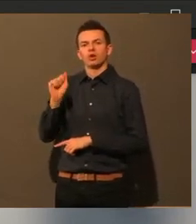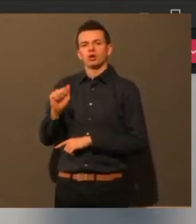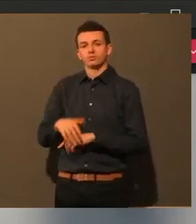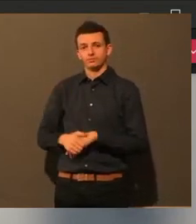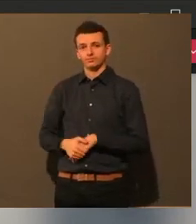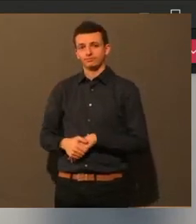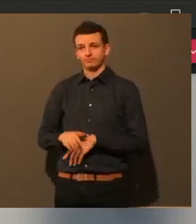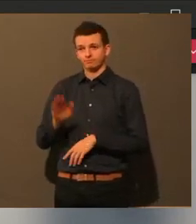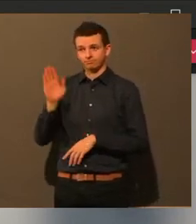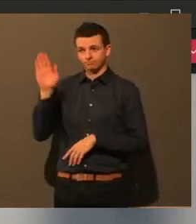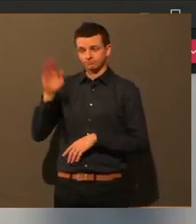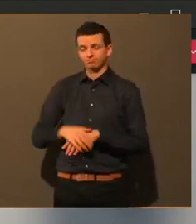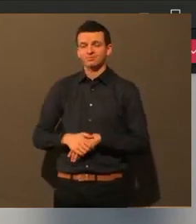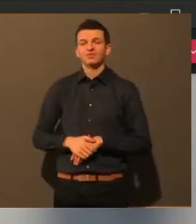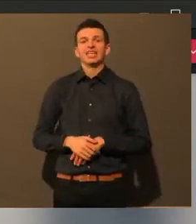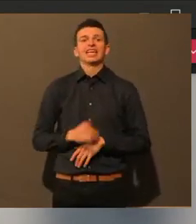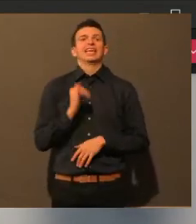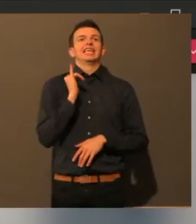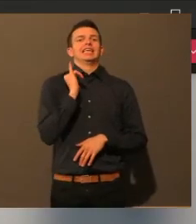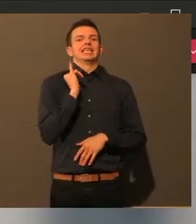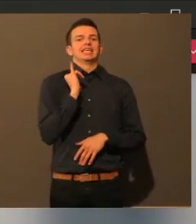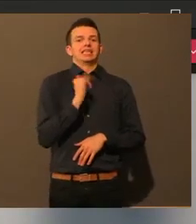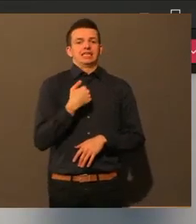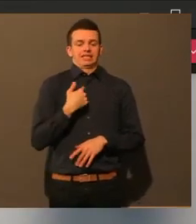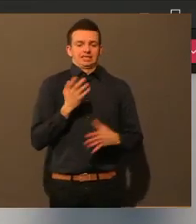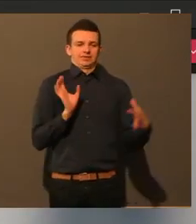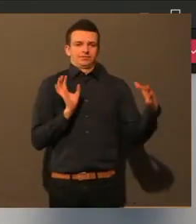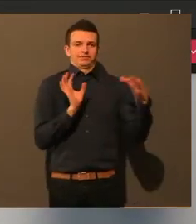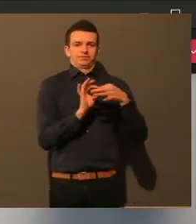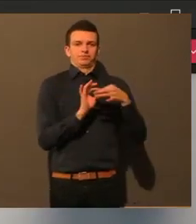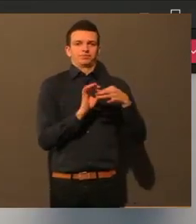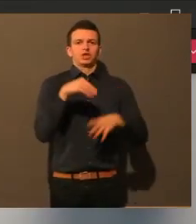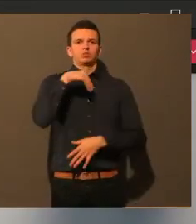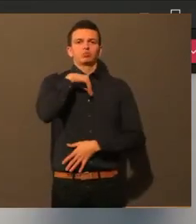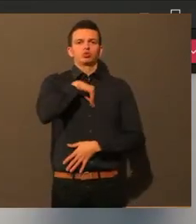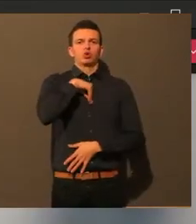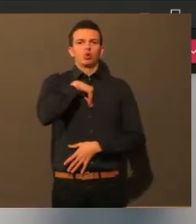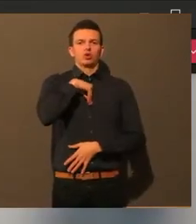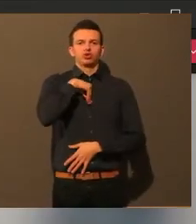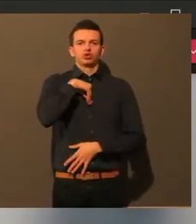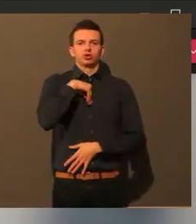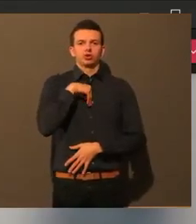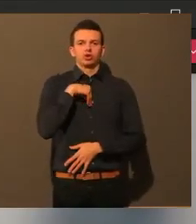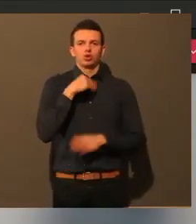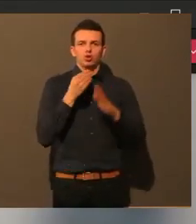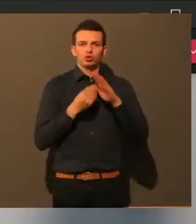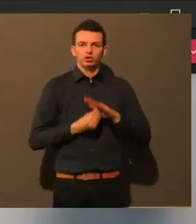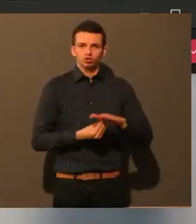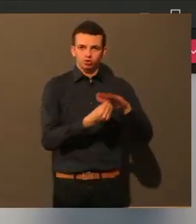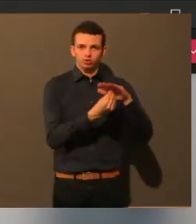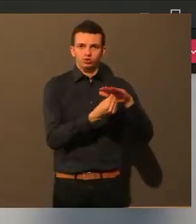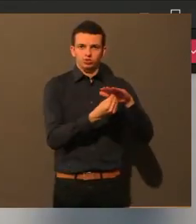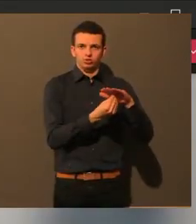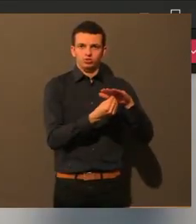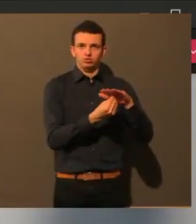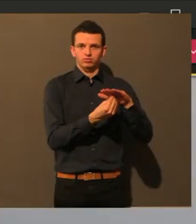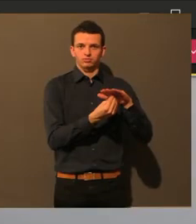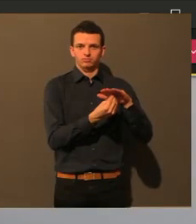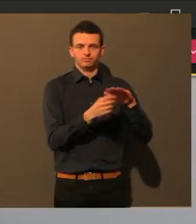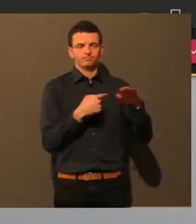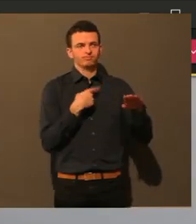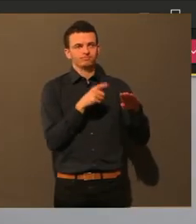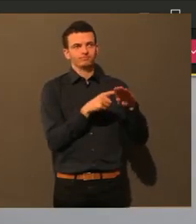Also mir wäre bei der psychologischen Unterstützung und Hilfe für die Mitmenschen vielleicht auch der